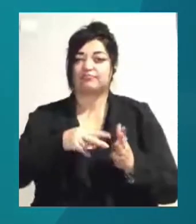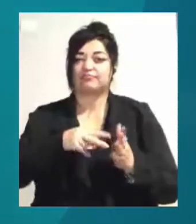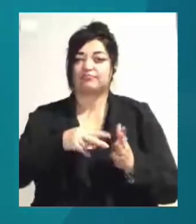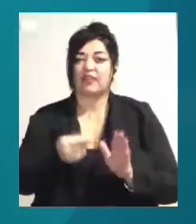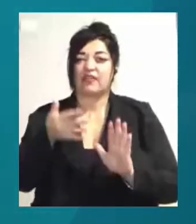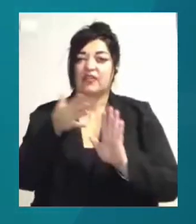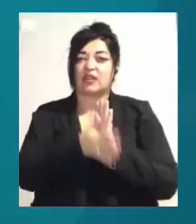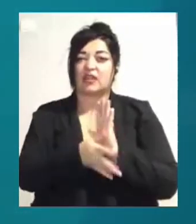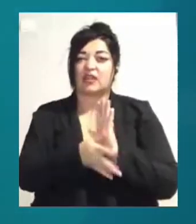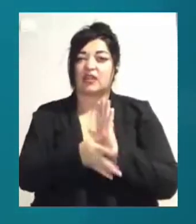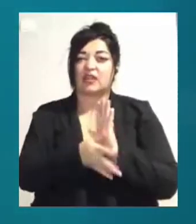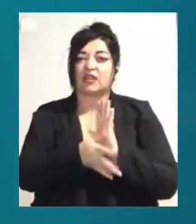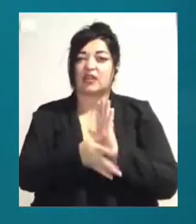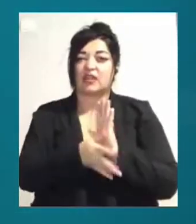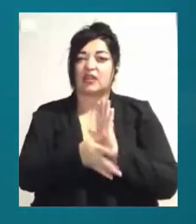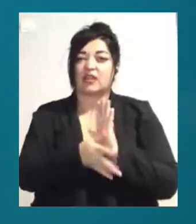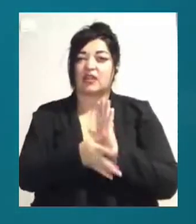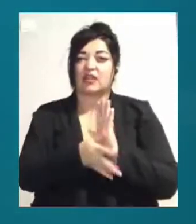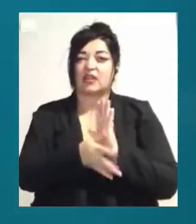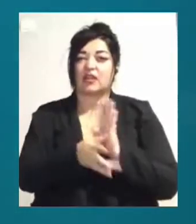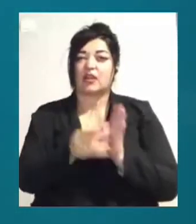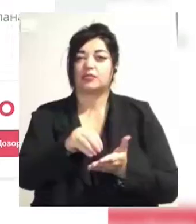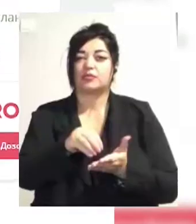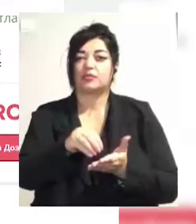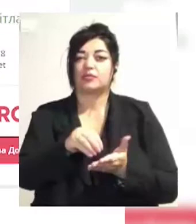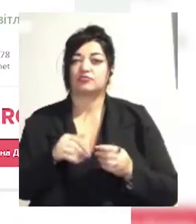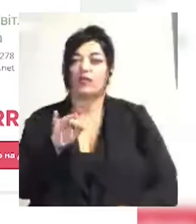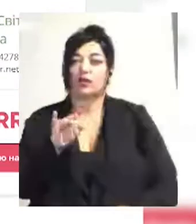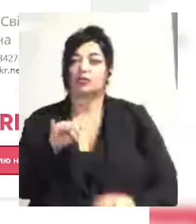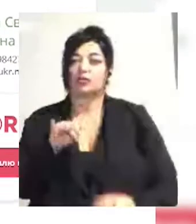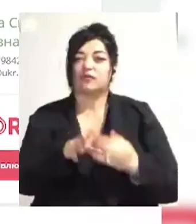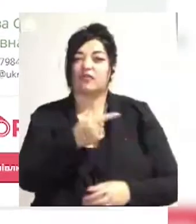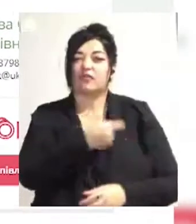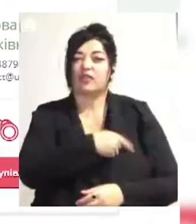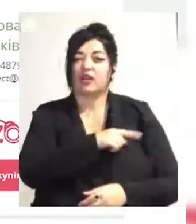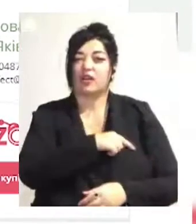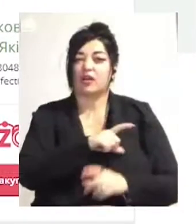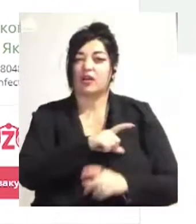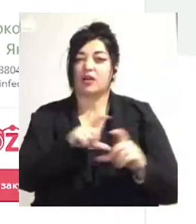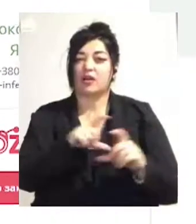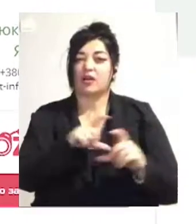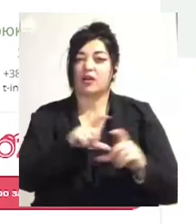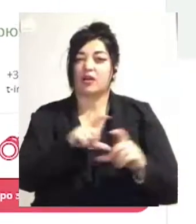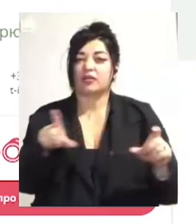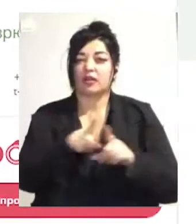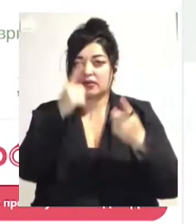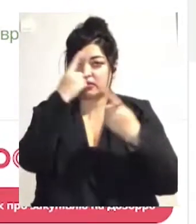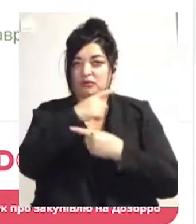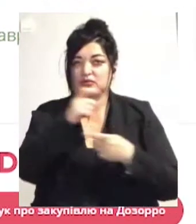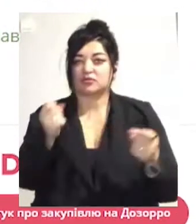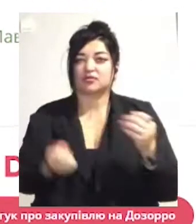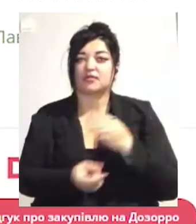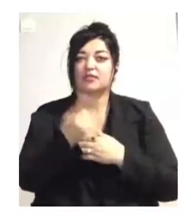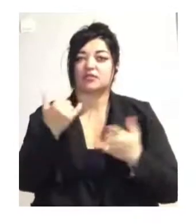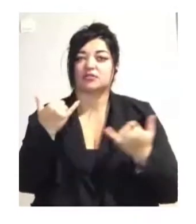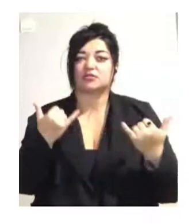діагностики коронавірусу для міської клінічної інфекційної лікарні. Таке оголошення з'явилося сьогодні на сайті публічних закупівель